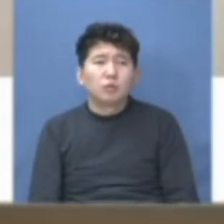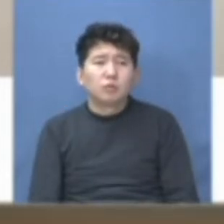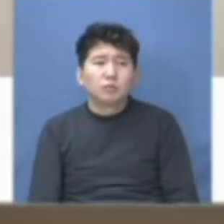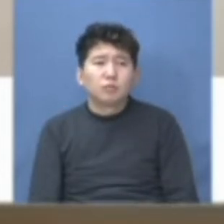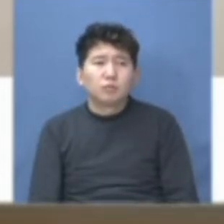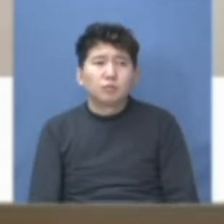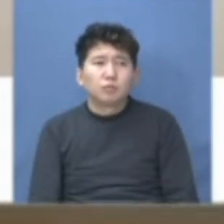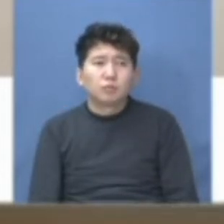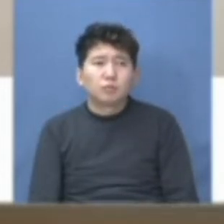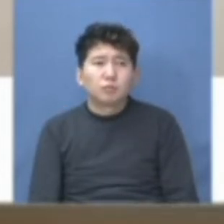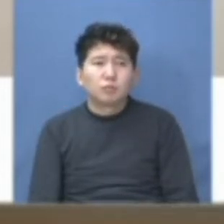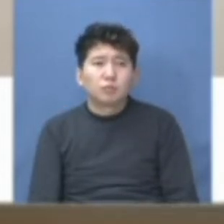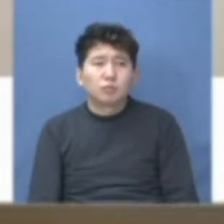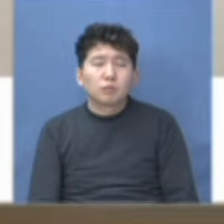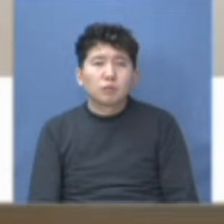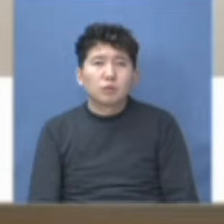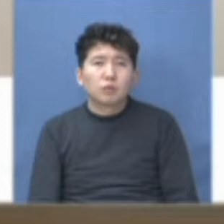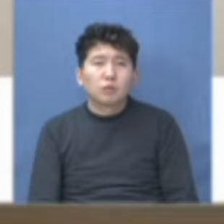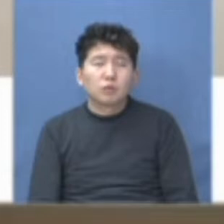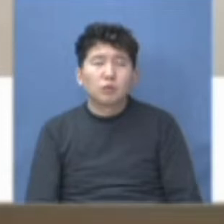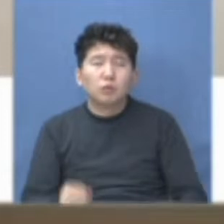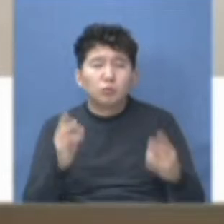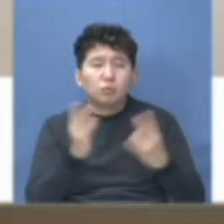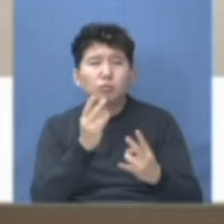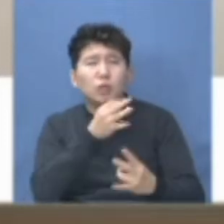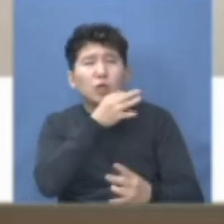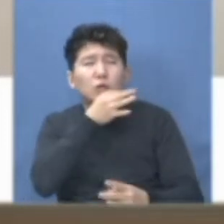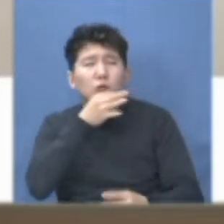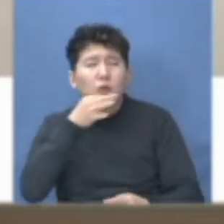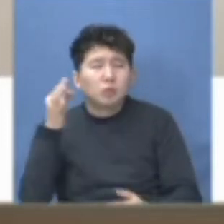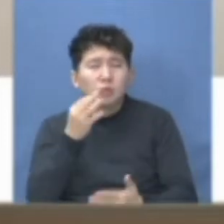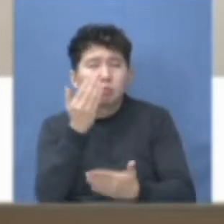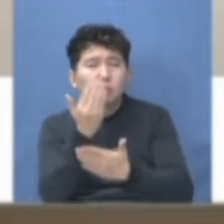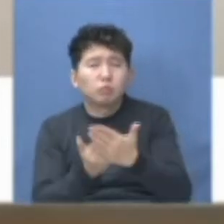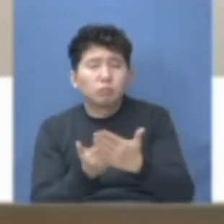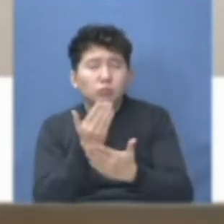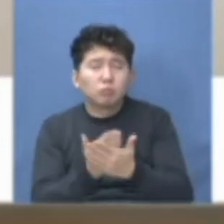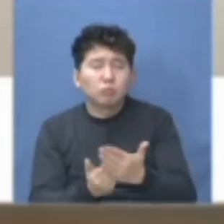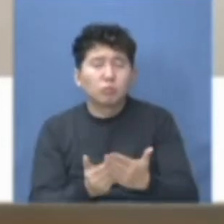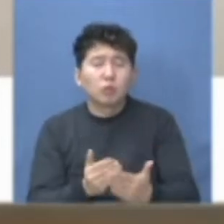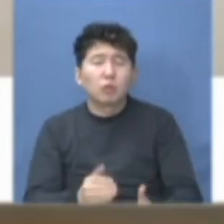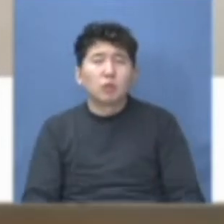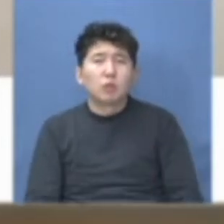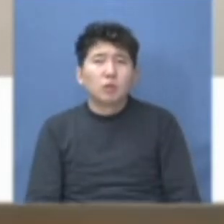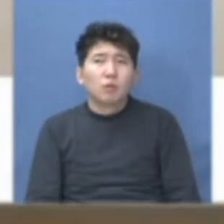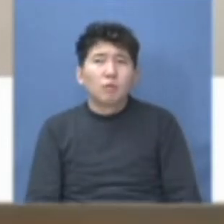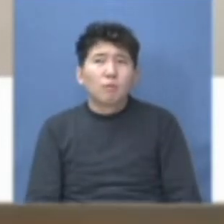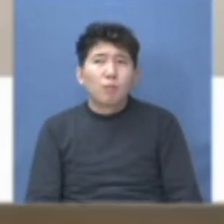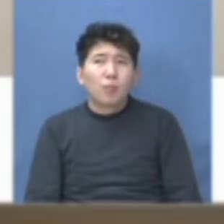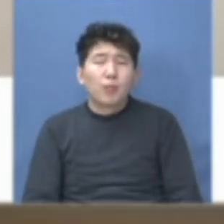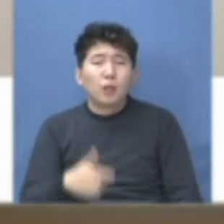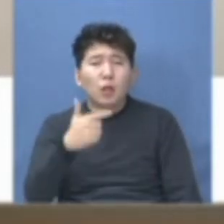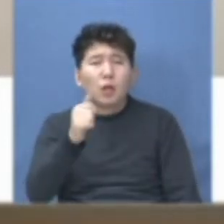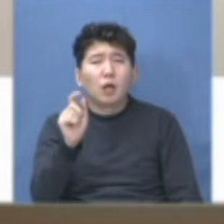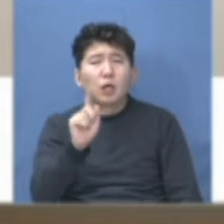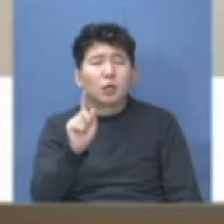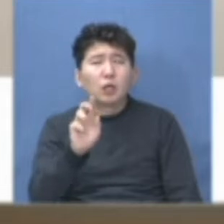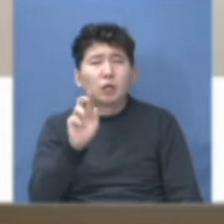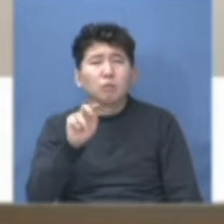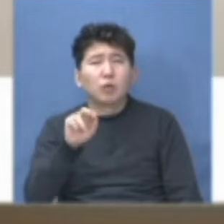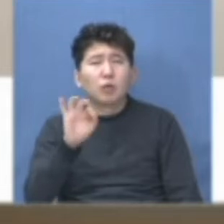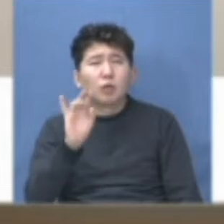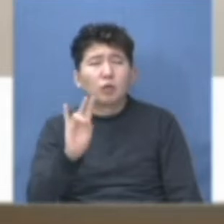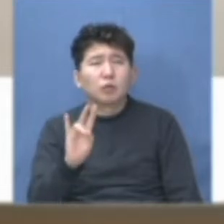жау айтып келмейді. Алайда алдын алу шараларын уақытылы орында отырған жөн. Бұзушылықтардың басын бөлгі ғаз балуындарын сақтау